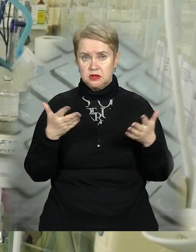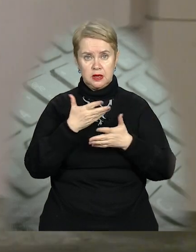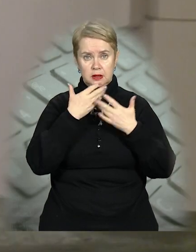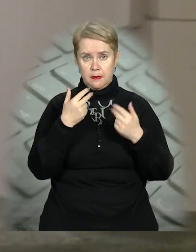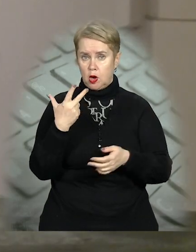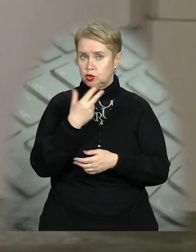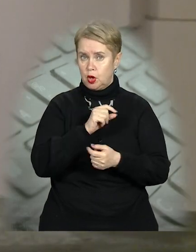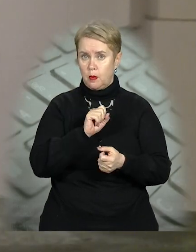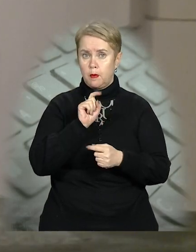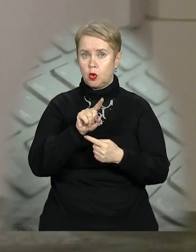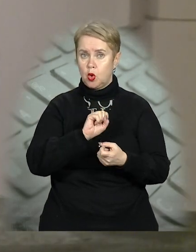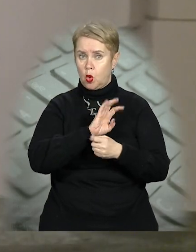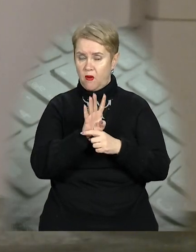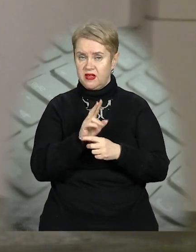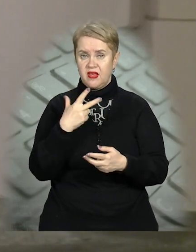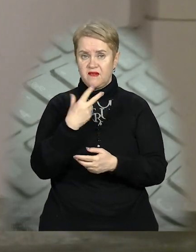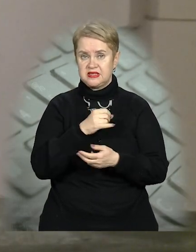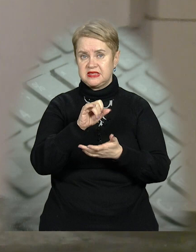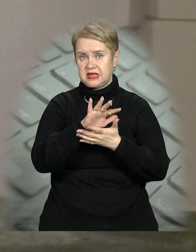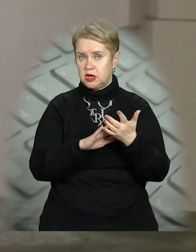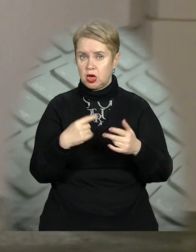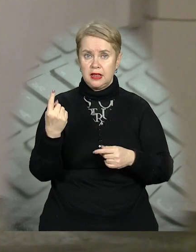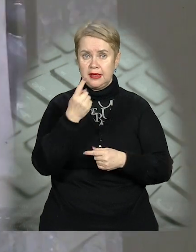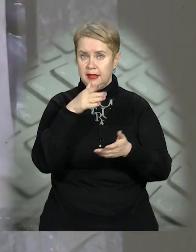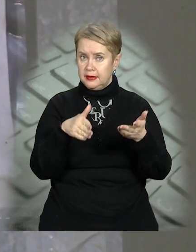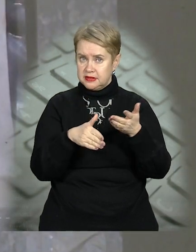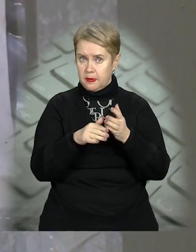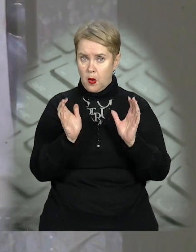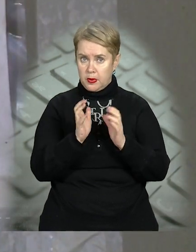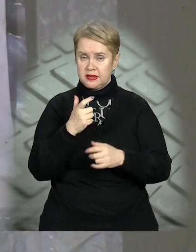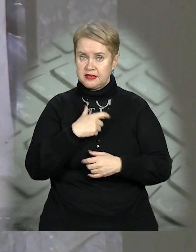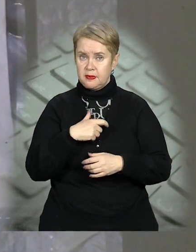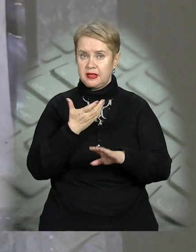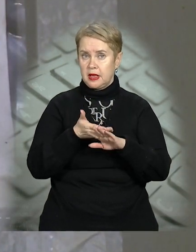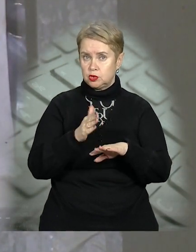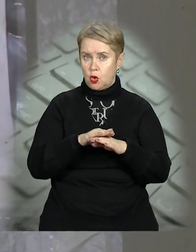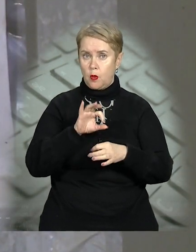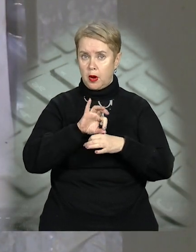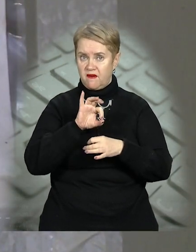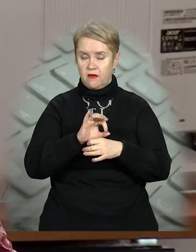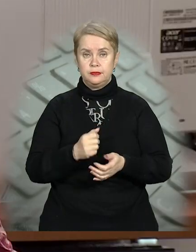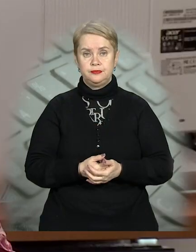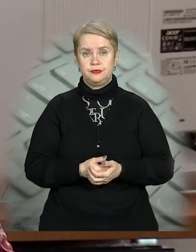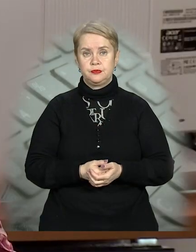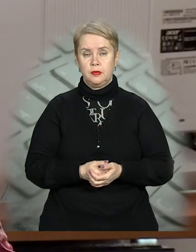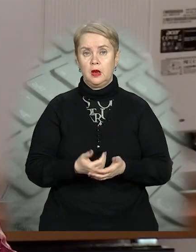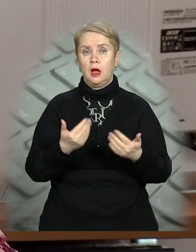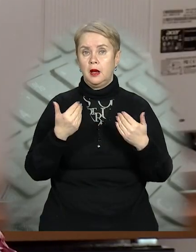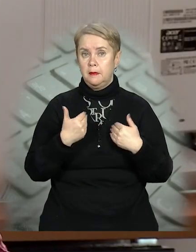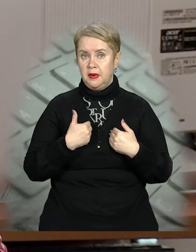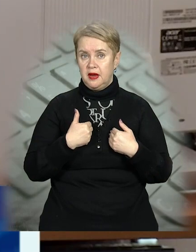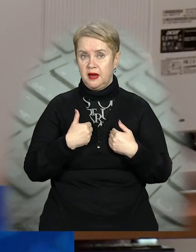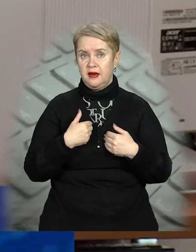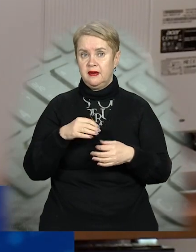має щеплень проти ковід. Вакцинація залишається єдиним способом вберегтися від тяжкого перебігу хвороби. Ми вже